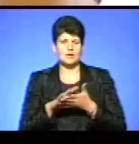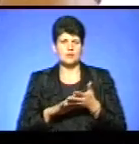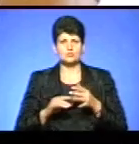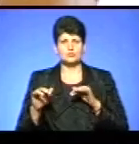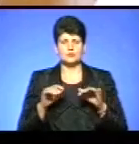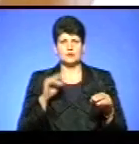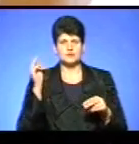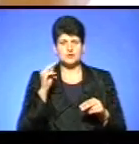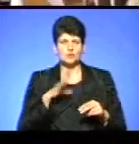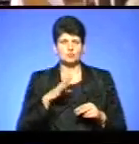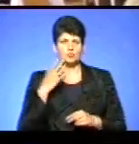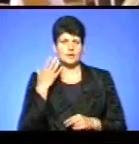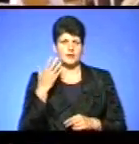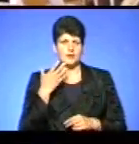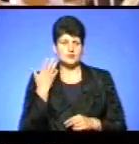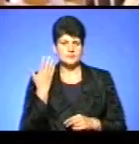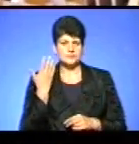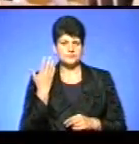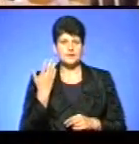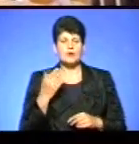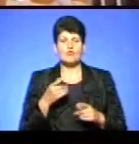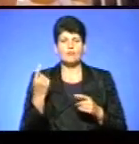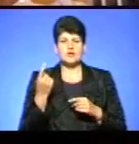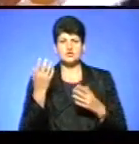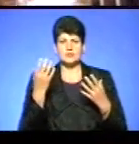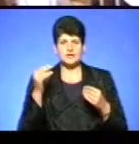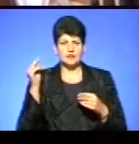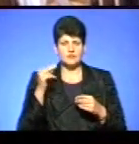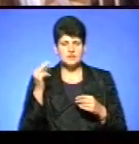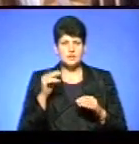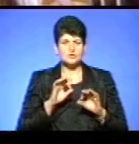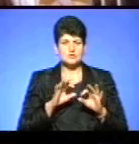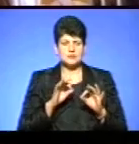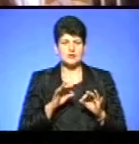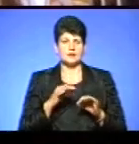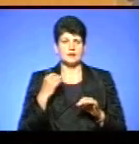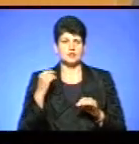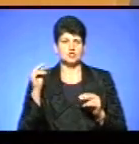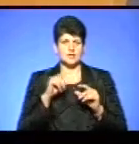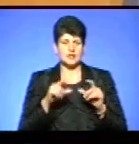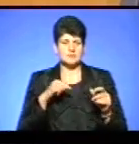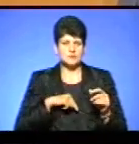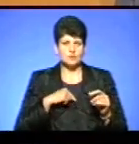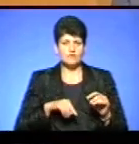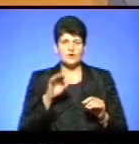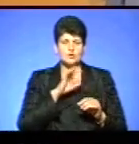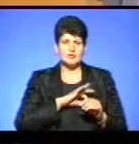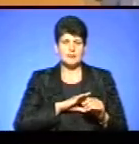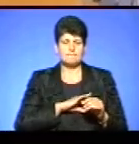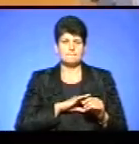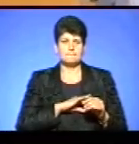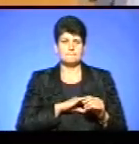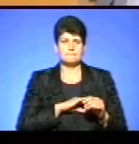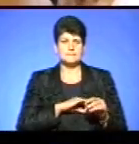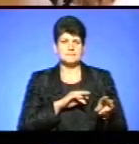процесі, щоб їм було легше. У перші дні навчання, розповідає шкільний психолог Наталя Гриненко, використовує метод психологічного